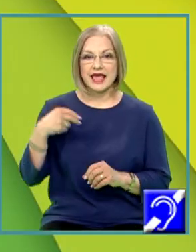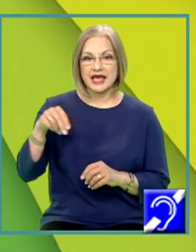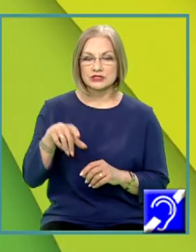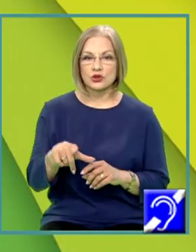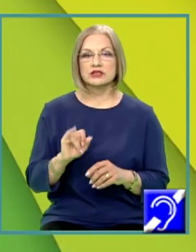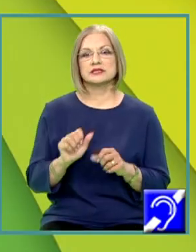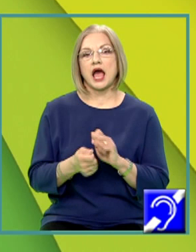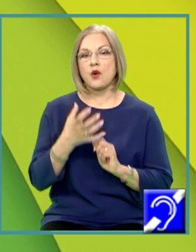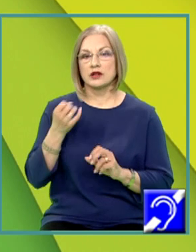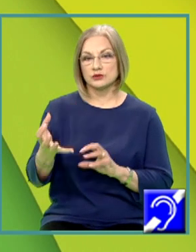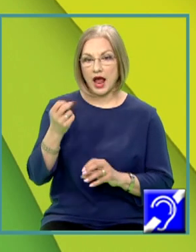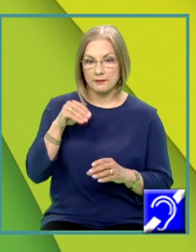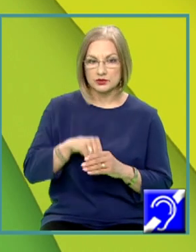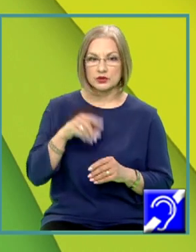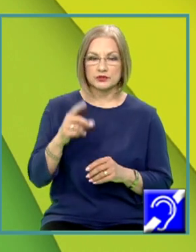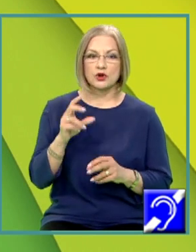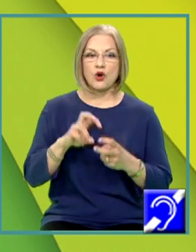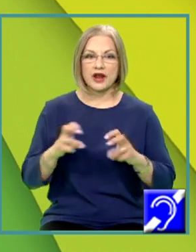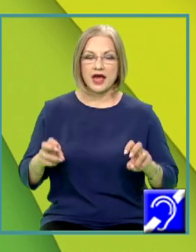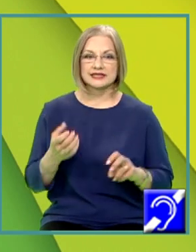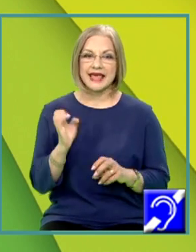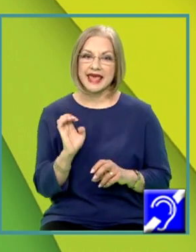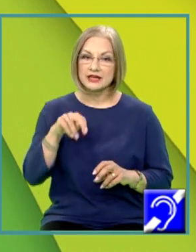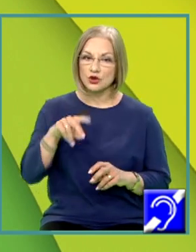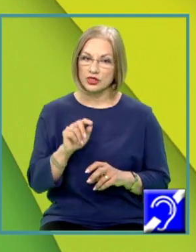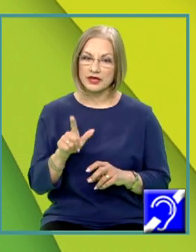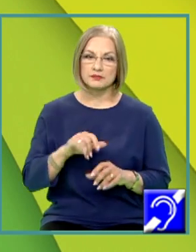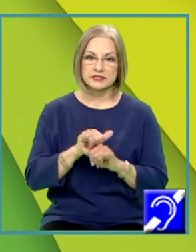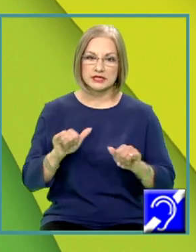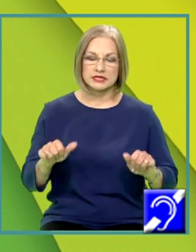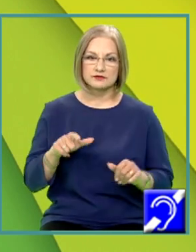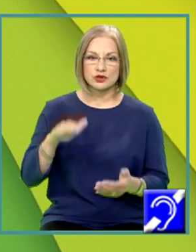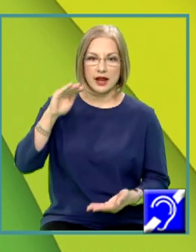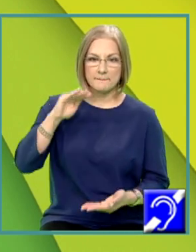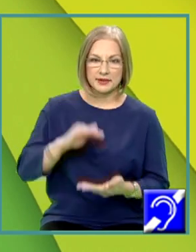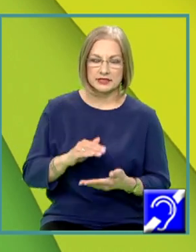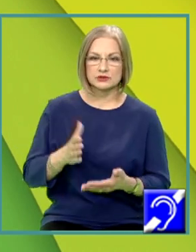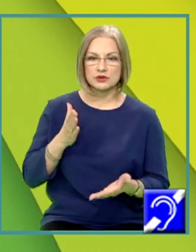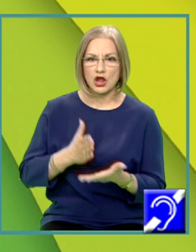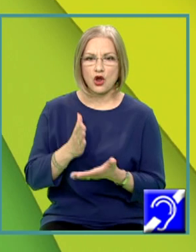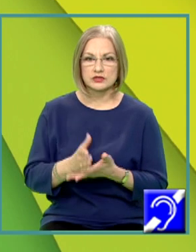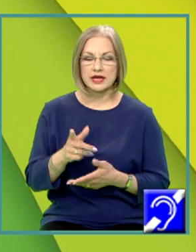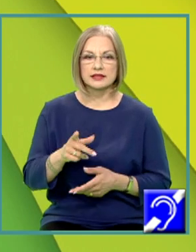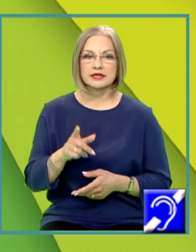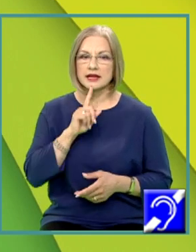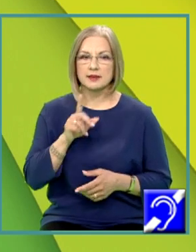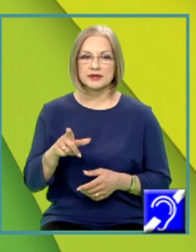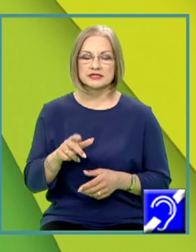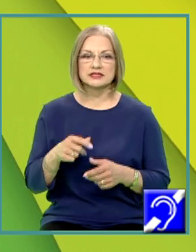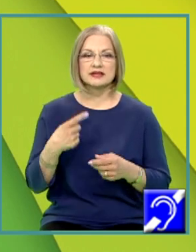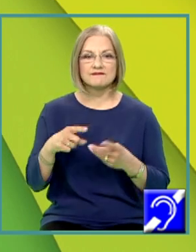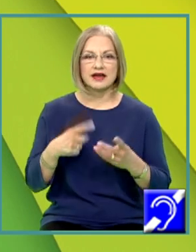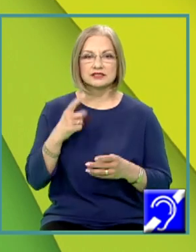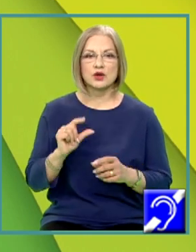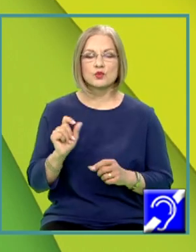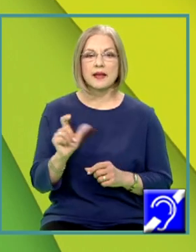căldura absorbită într-o reacție endotermă, care se desfășoară la presiune constantă, reprezintă variația